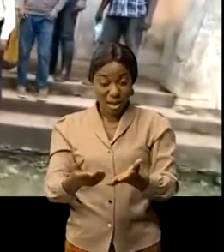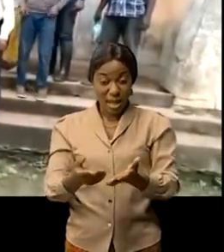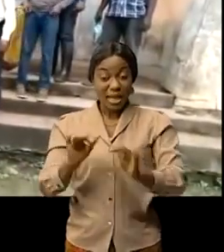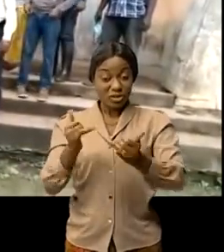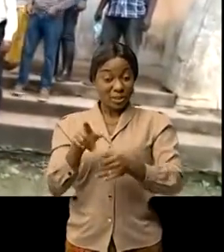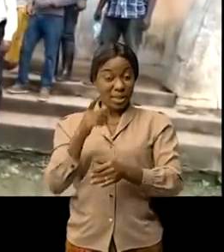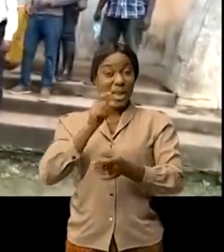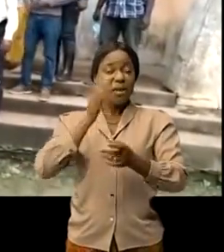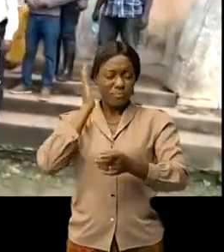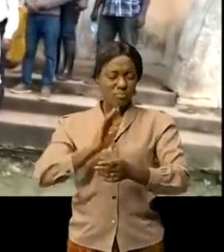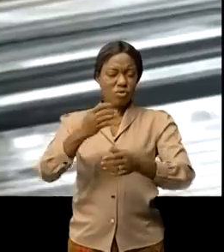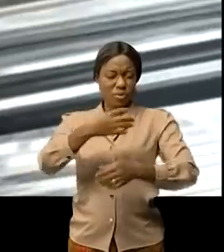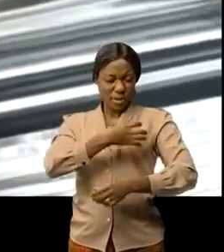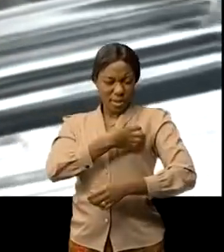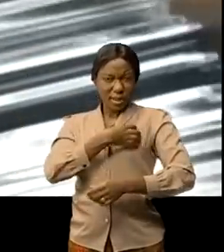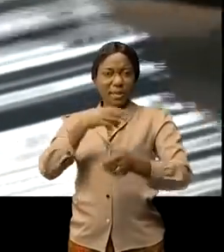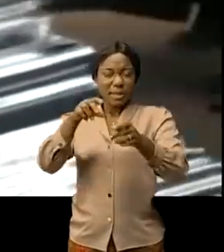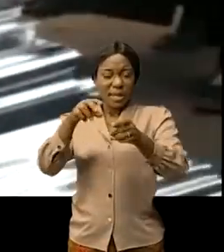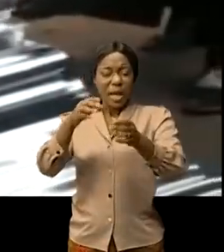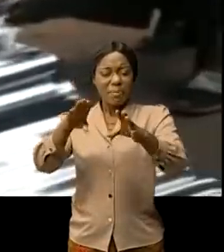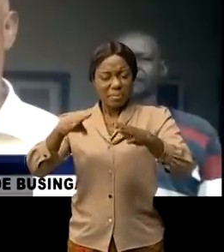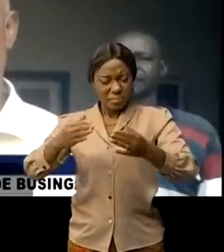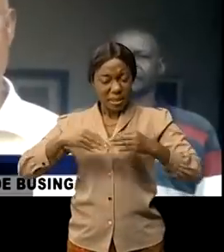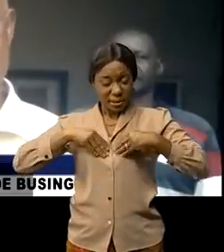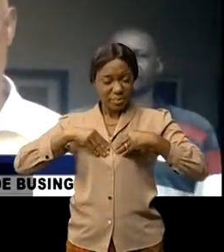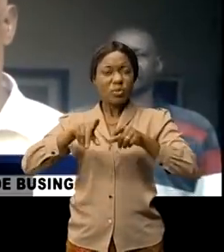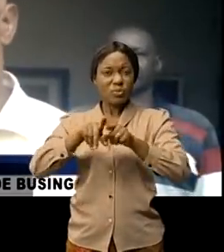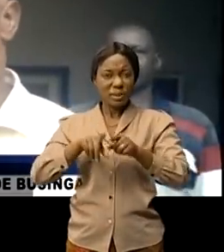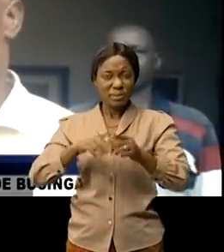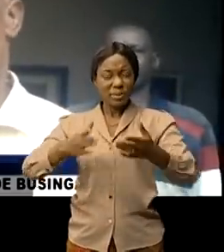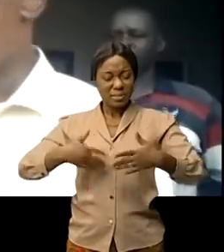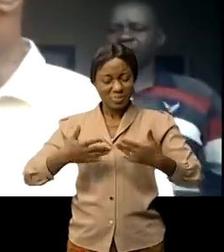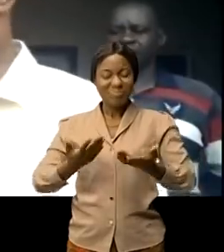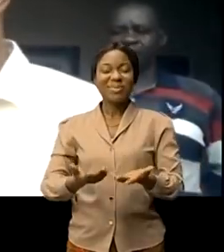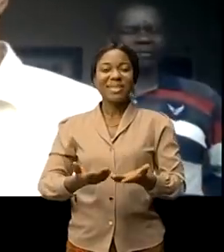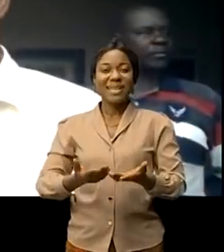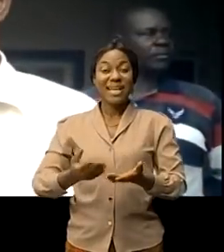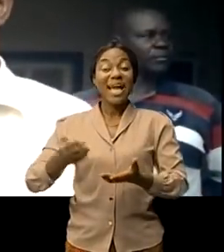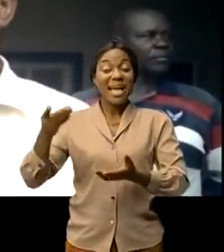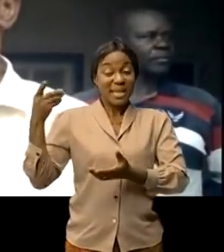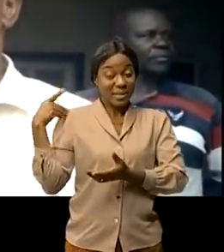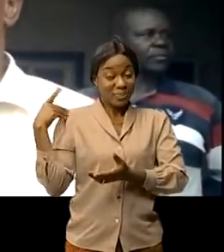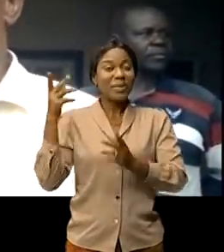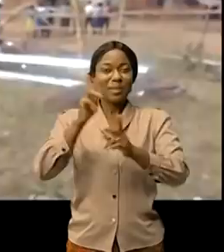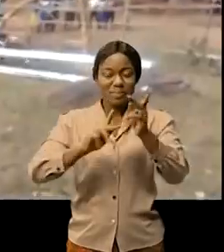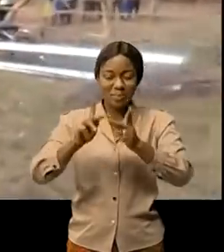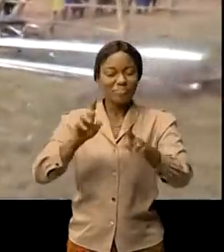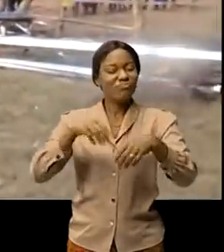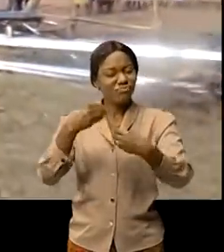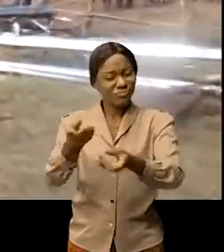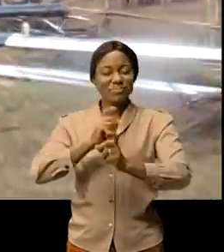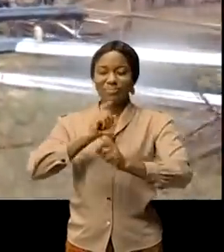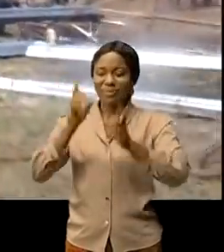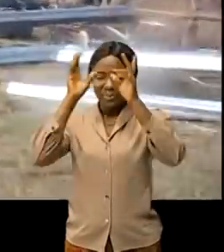bienfaisance communautaire a été solé par une certaine du territoire de Businga un élu du peuple voilà le geste que l'honorable